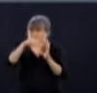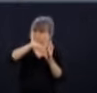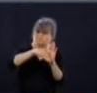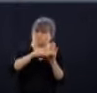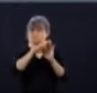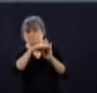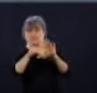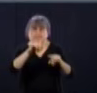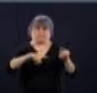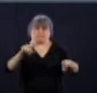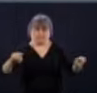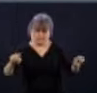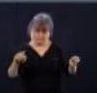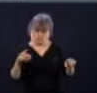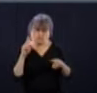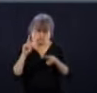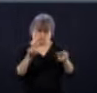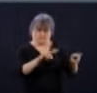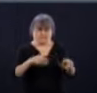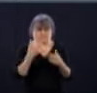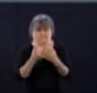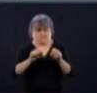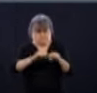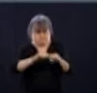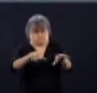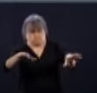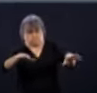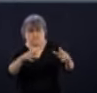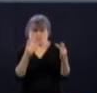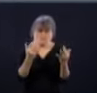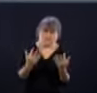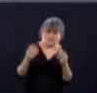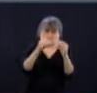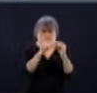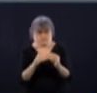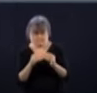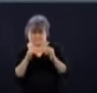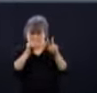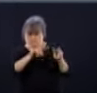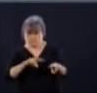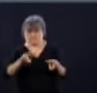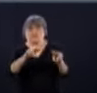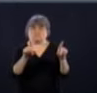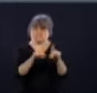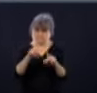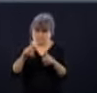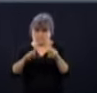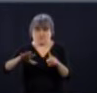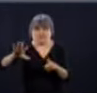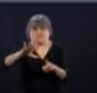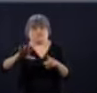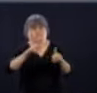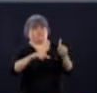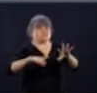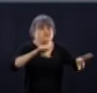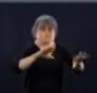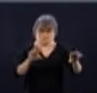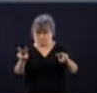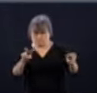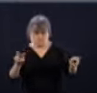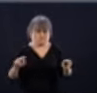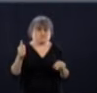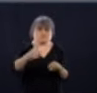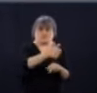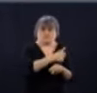'appellerais une analyse épidémiologique plus poussée, qui va regarder aussi les populations, les différents secteurs, etc. Puis c'est clair que quelque